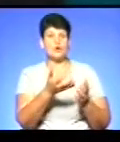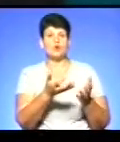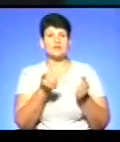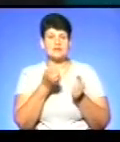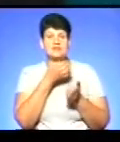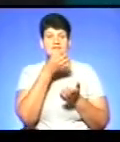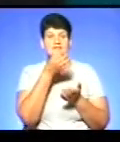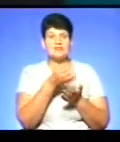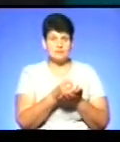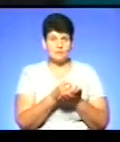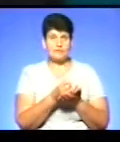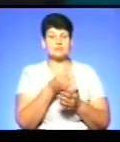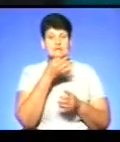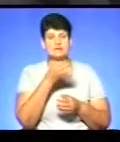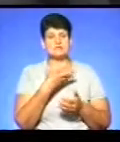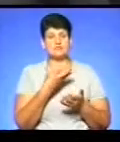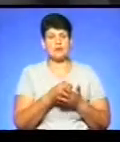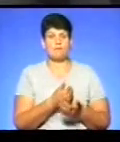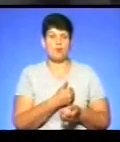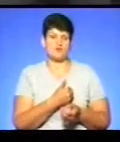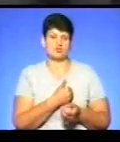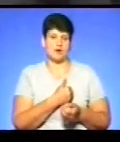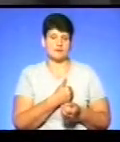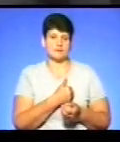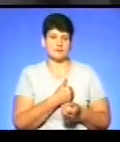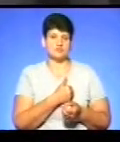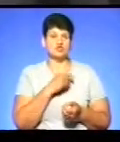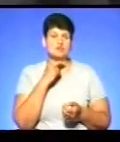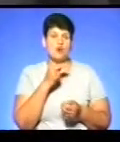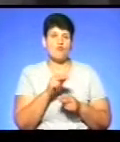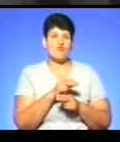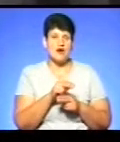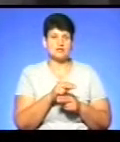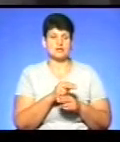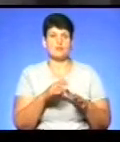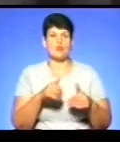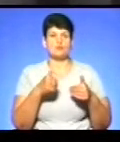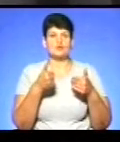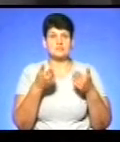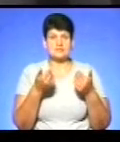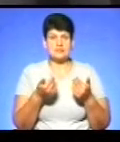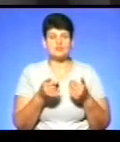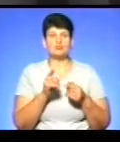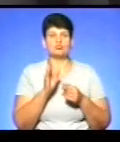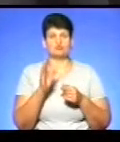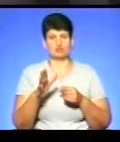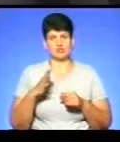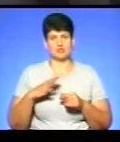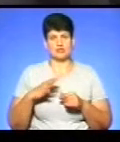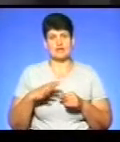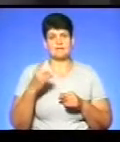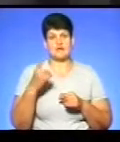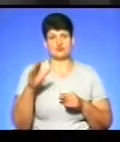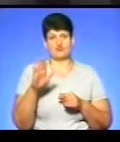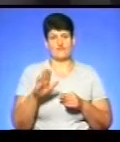відповідь, або висловити свої побажання, чи зауваження, чи пропозицію з приводу того, що нас буде чекати першого